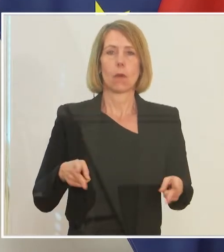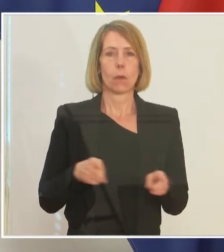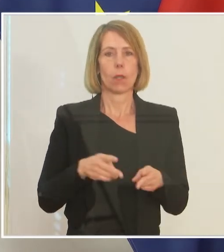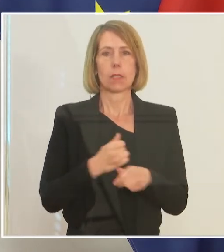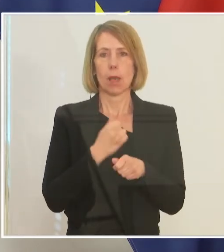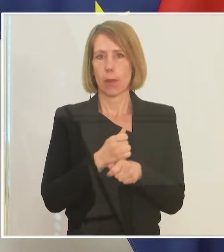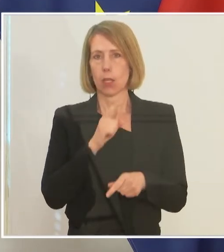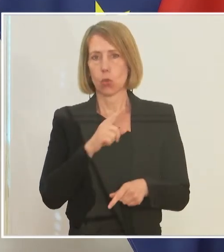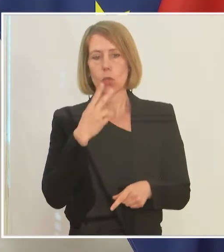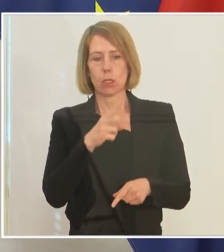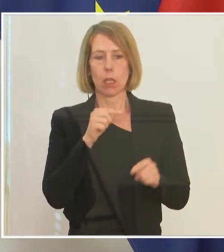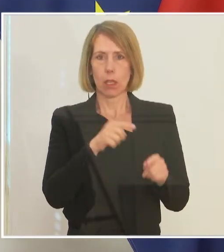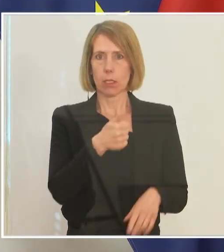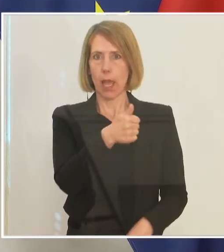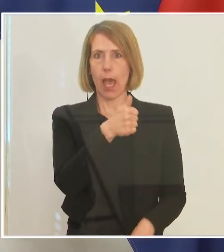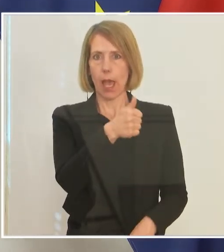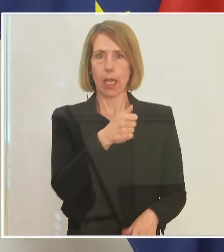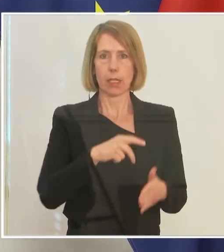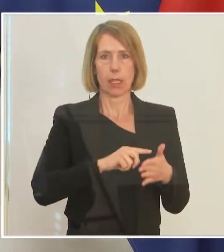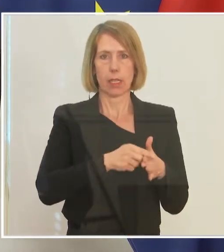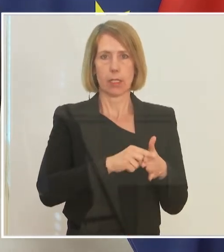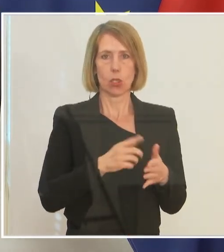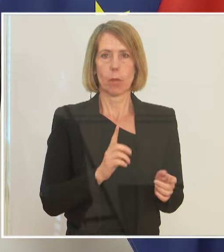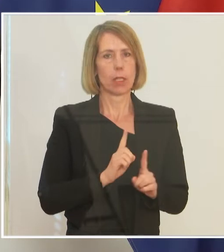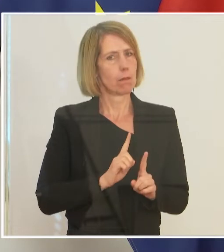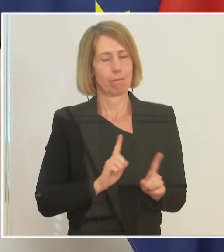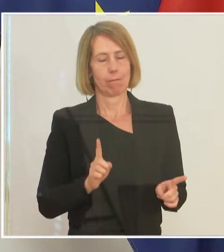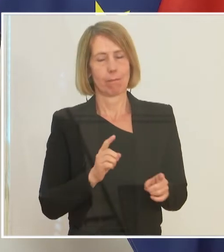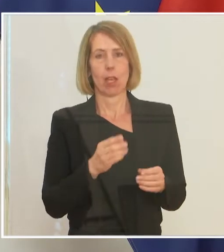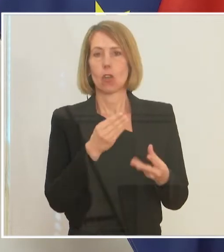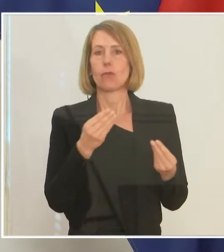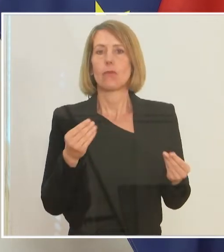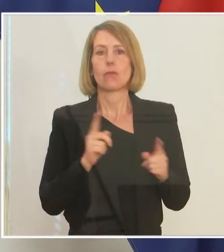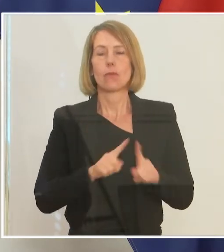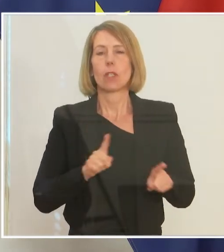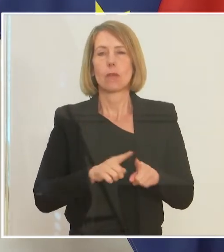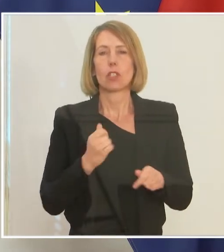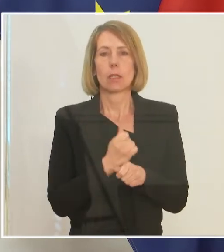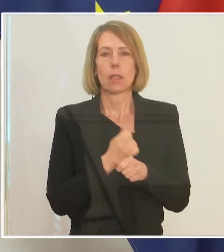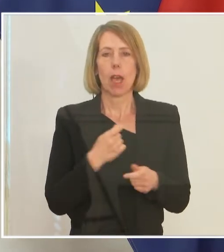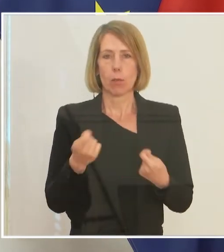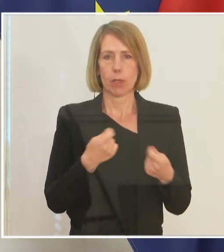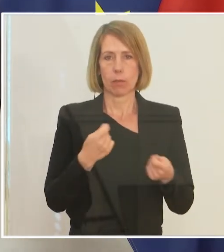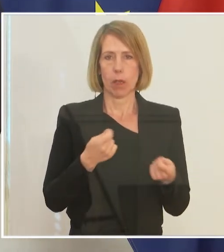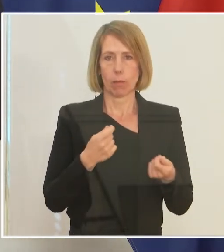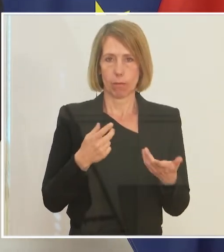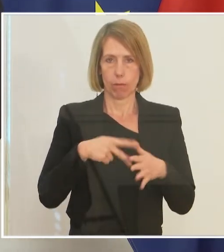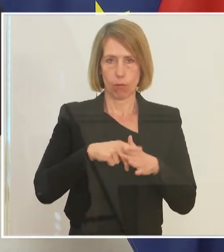Instrument nur sieht, sondern sie ist eingebettet in einem System von vielen arbeitsmarktpolitischen Maßnahmen,